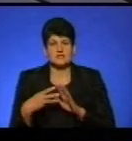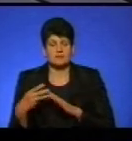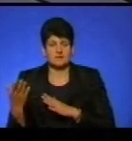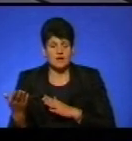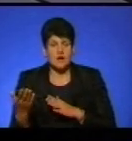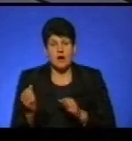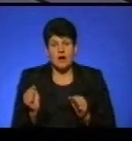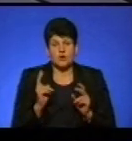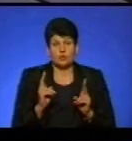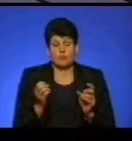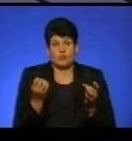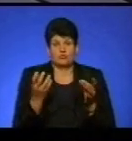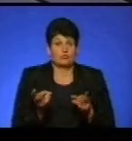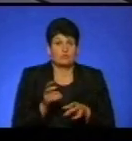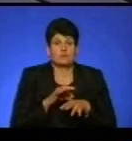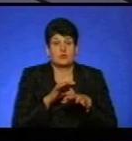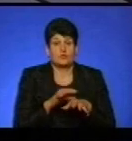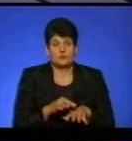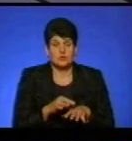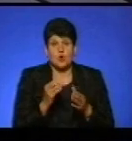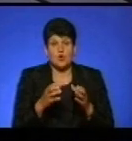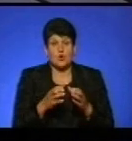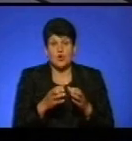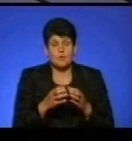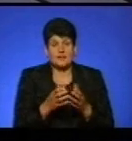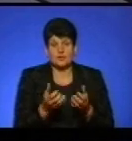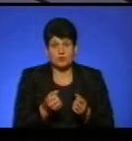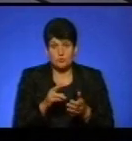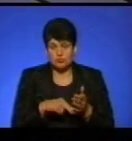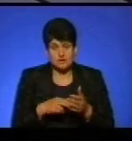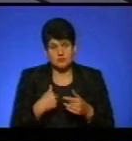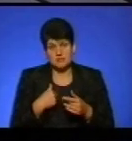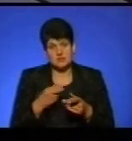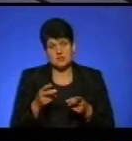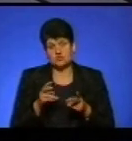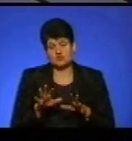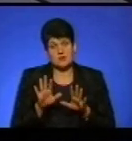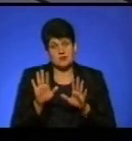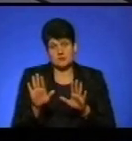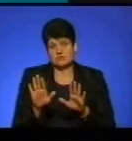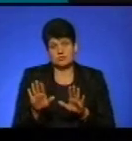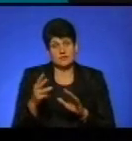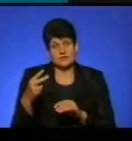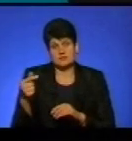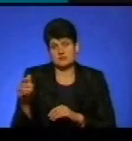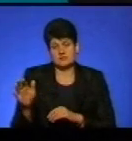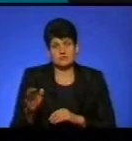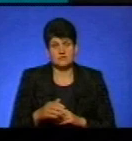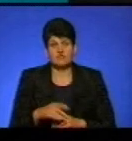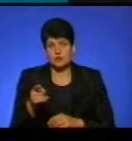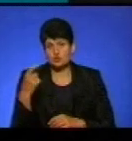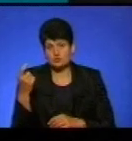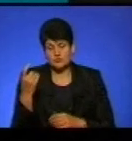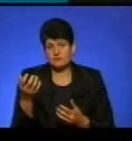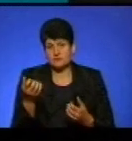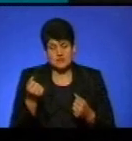просто приходить і громада не отримує якихось відтягу податків, звісно, ми залишаємо на 20 гривень. Ви господар, ви взяли